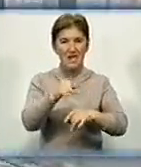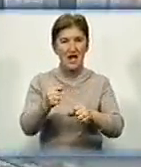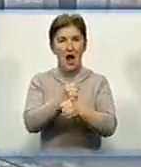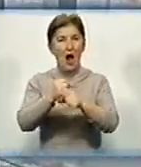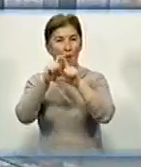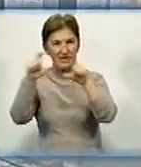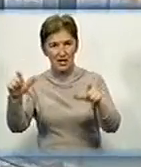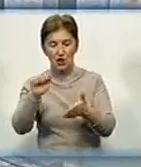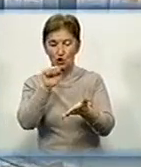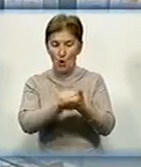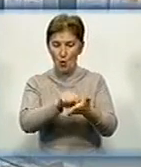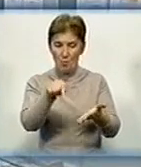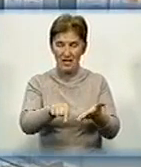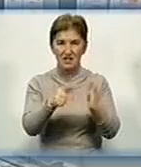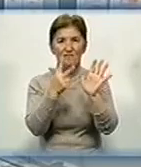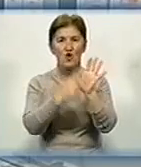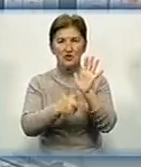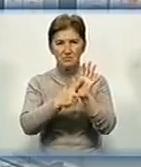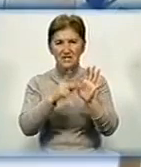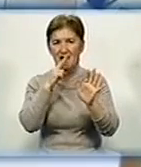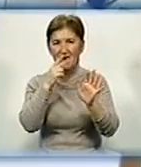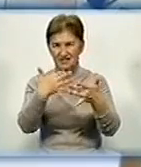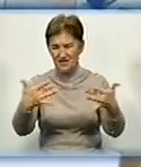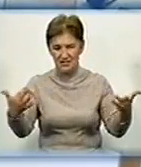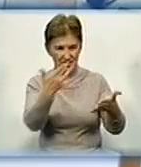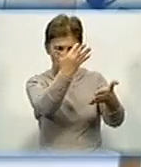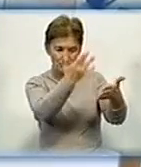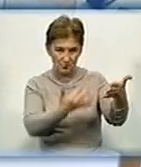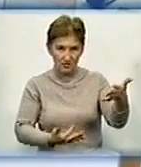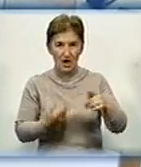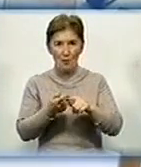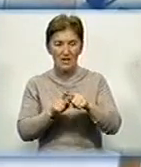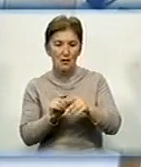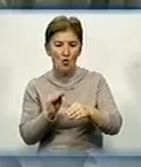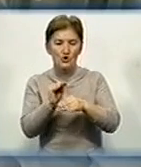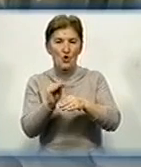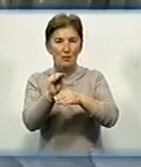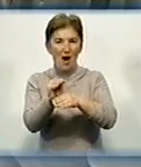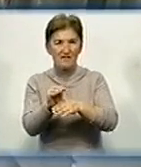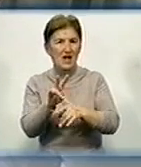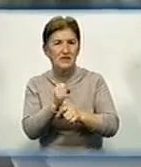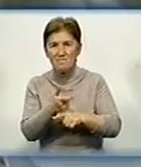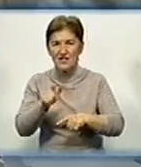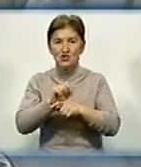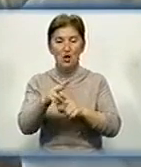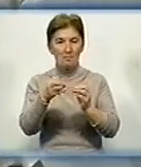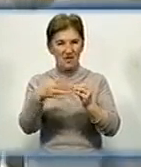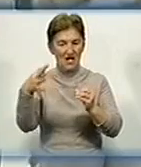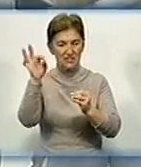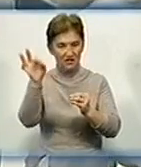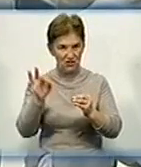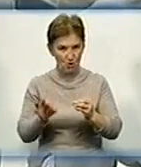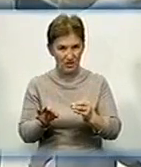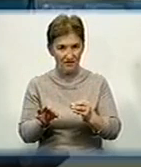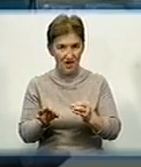Документом визначено 80 медпрепаратів та засобів, на які будуть встановлені торговельні надбавки, не вищі, ніж 15% закупівельної